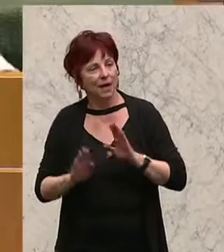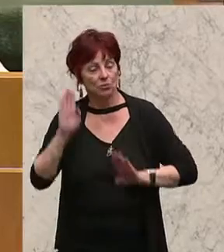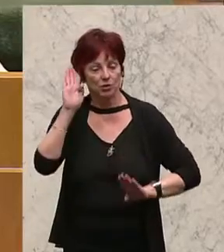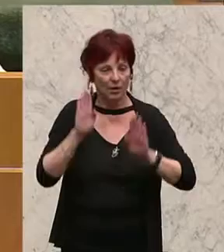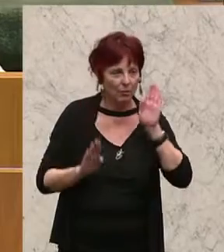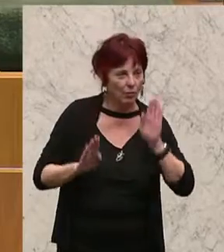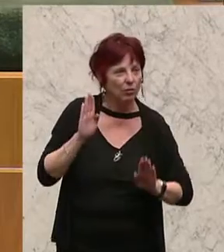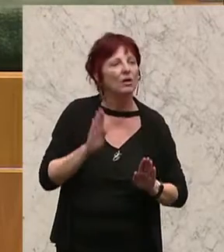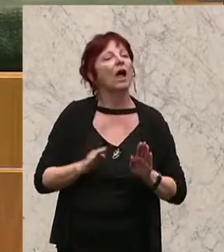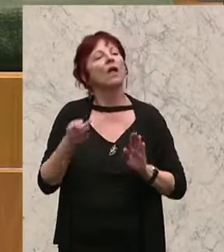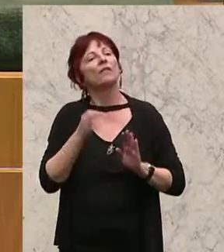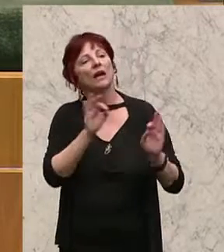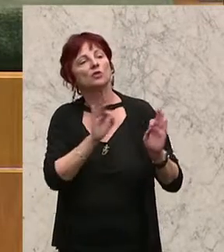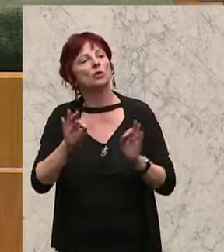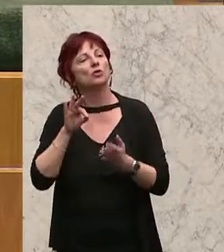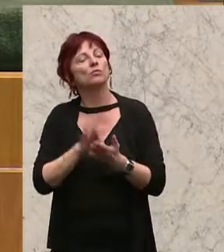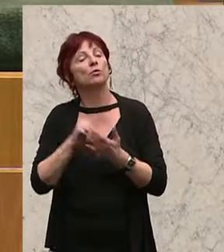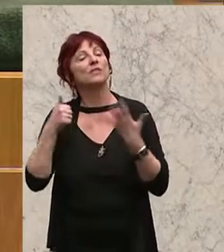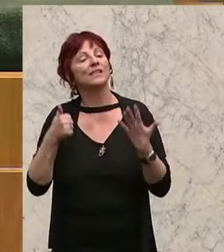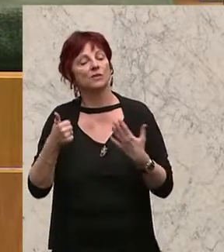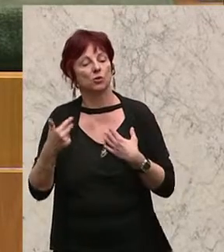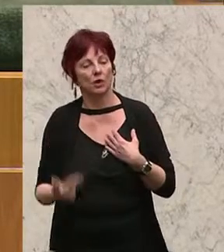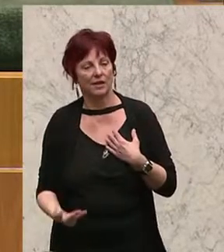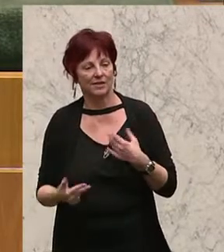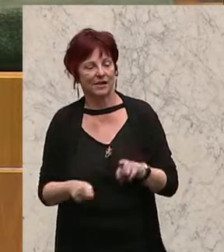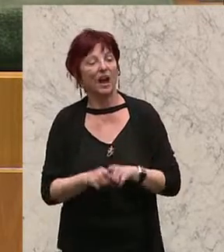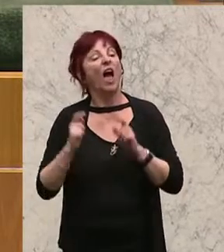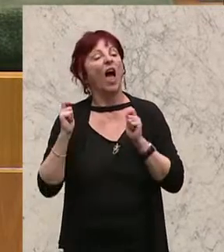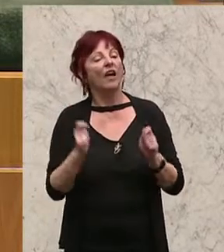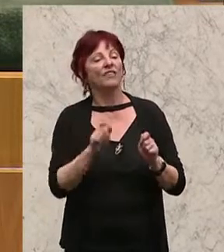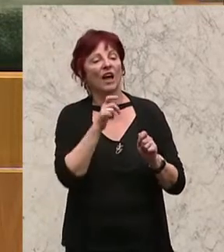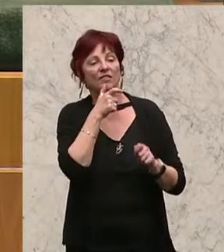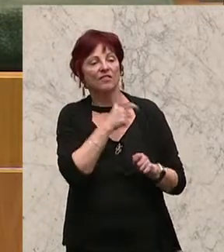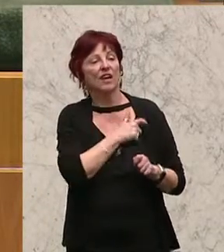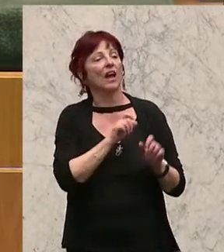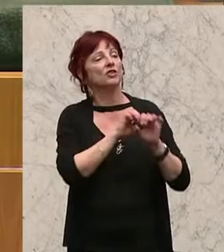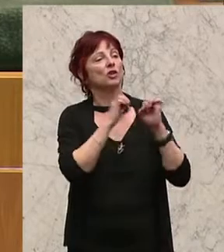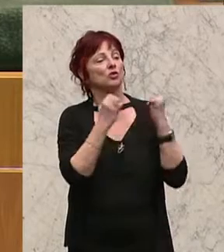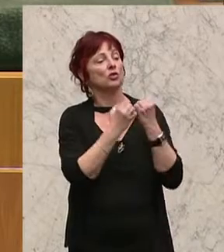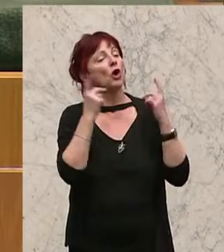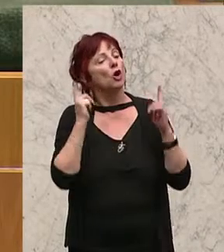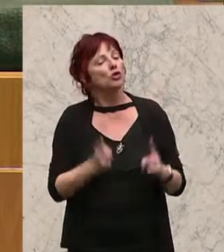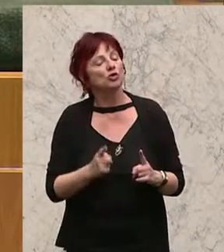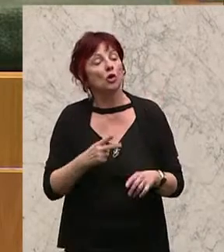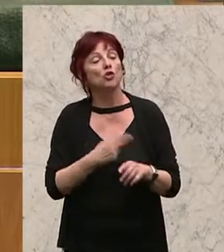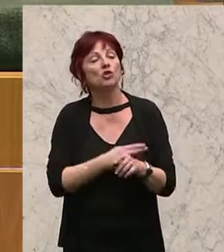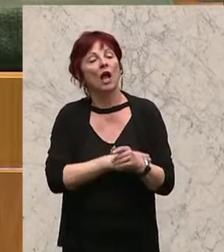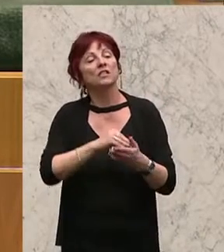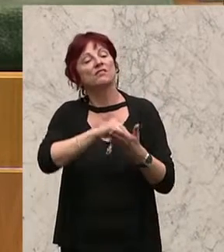wir zur Abstimmung über den Tagesordnungspunkt 36, Antrag des Finanzausschusses, den Abschluss des gegenständlichen